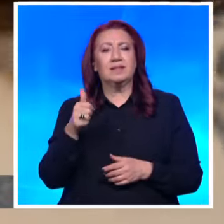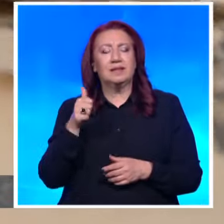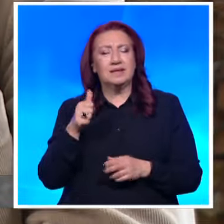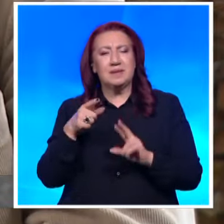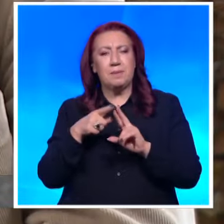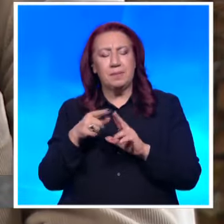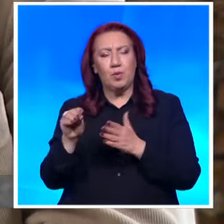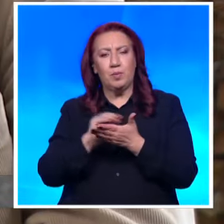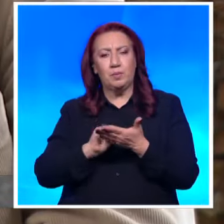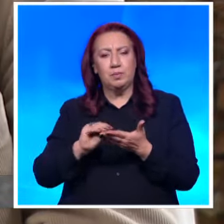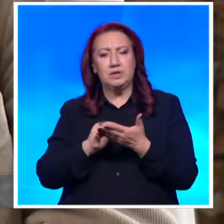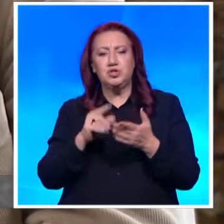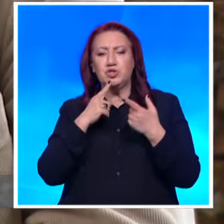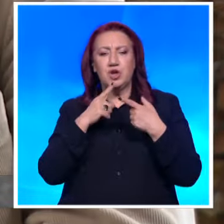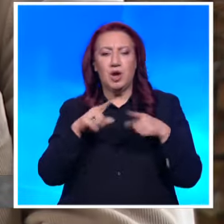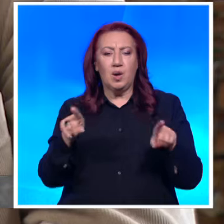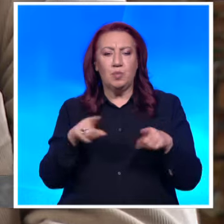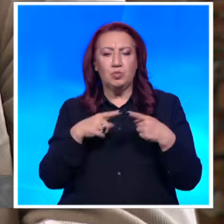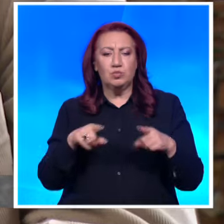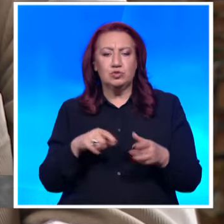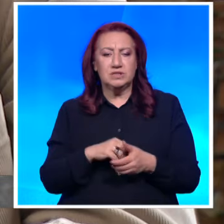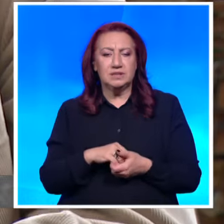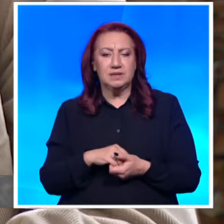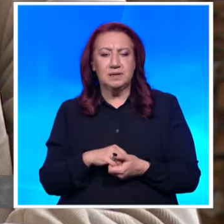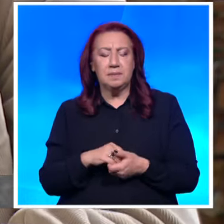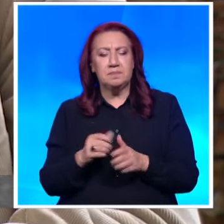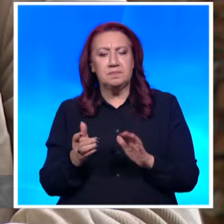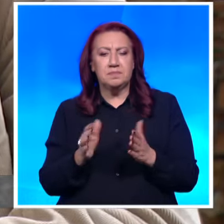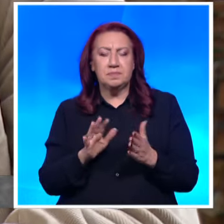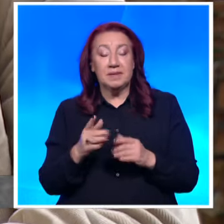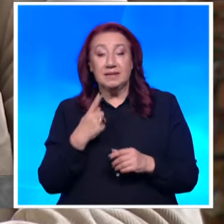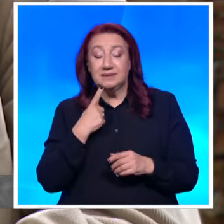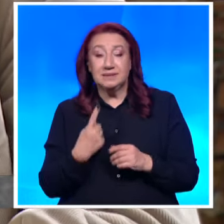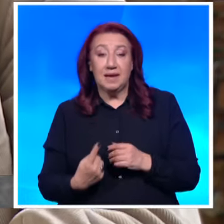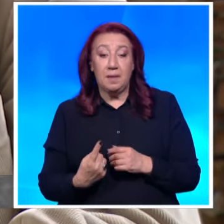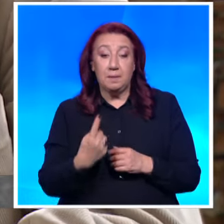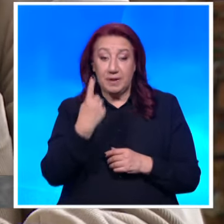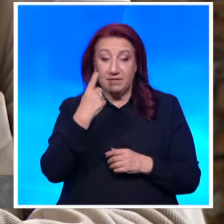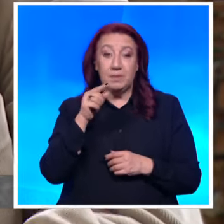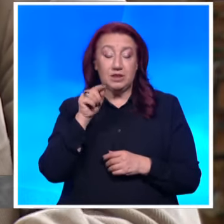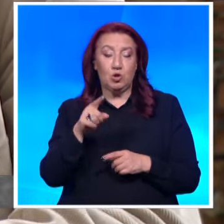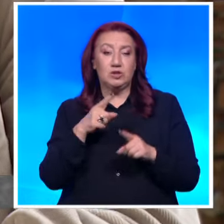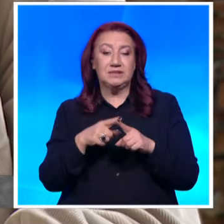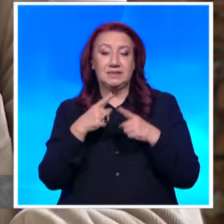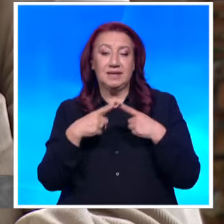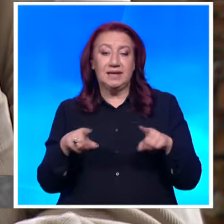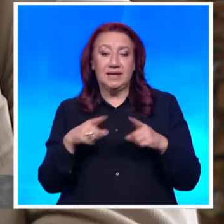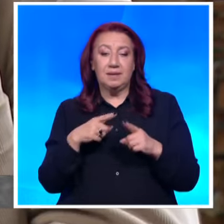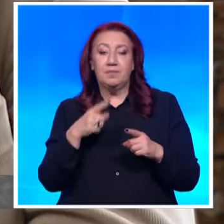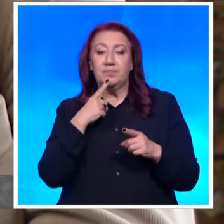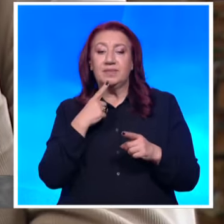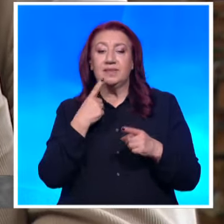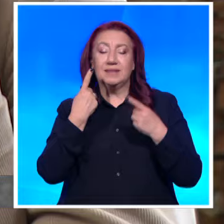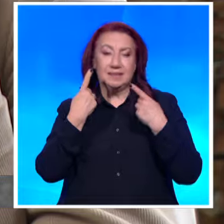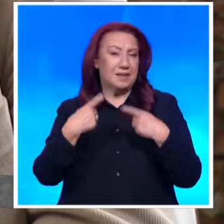1901 или там някъде, а за първи път този хим е изпълнен във Лович през